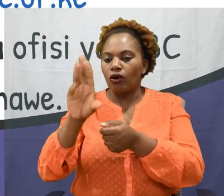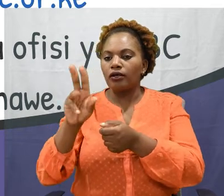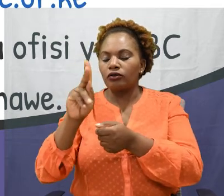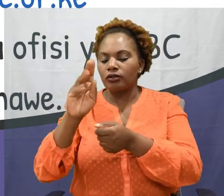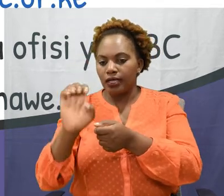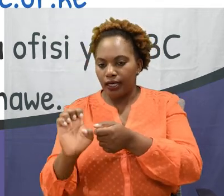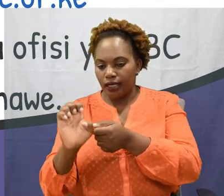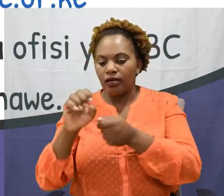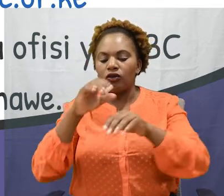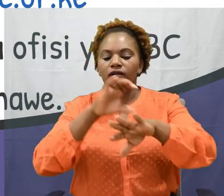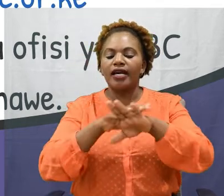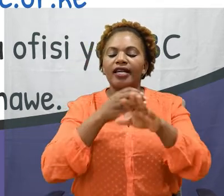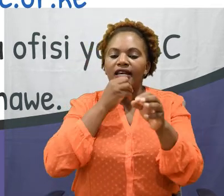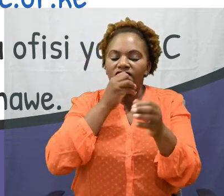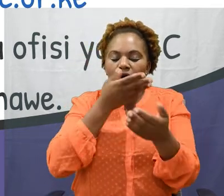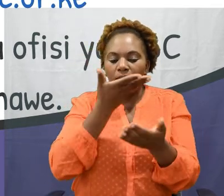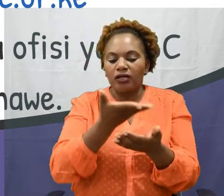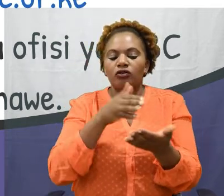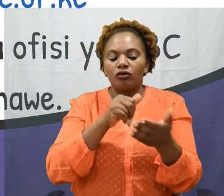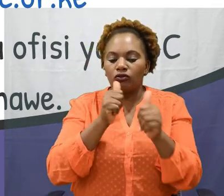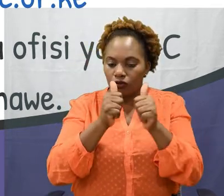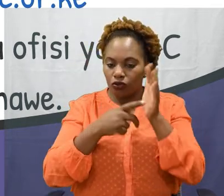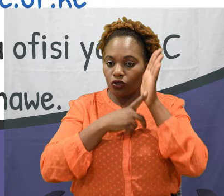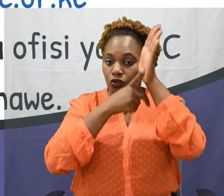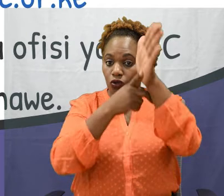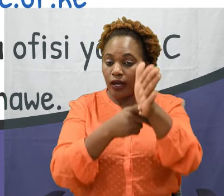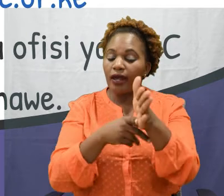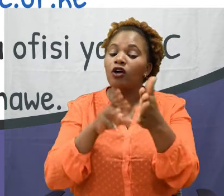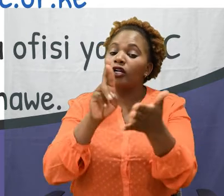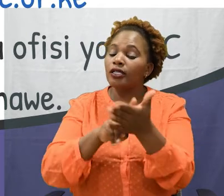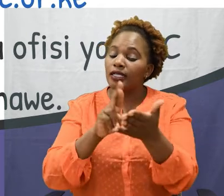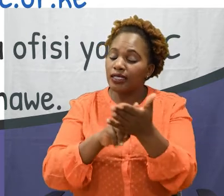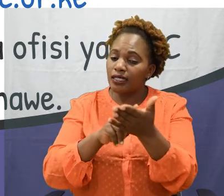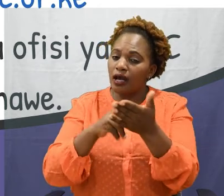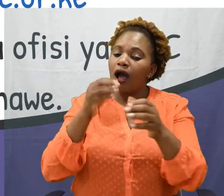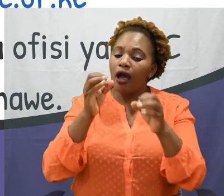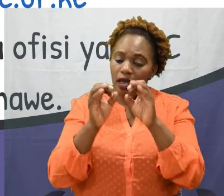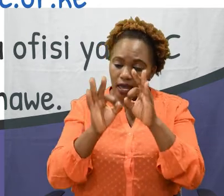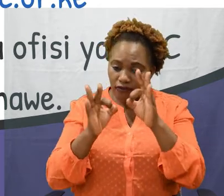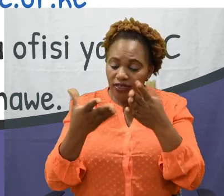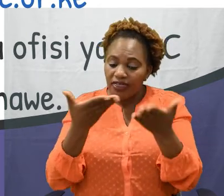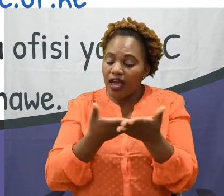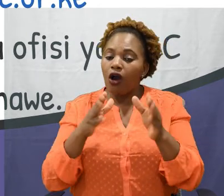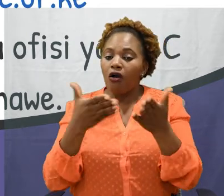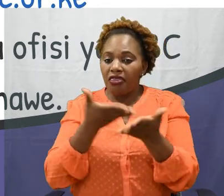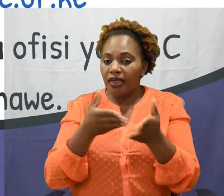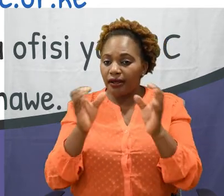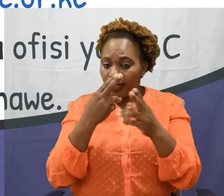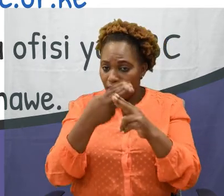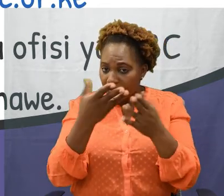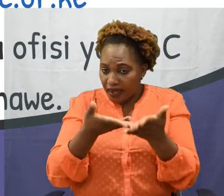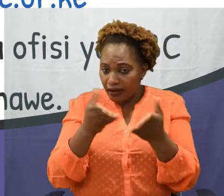wavuti www.verify.ibc.or.ke Na utapata unyumbe haraka, ukunyesha